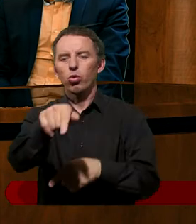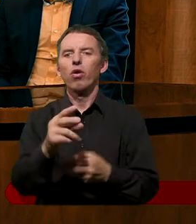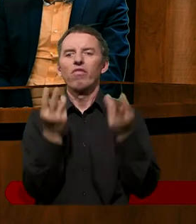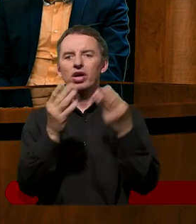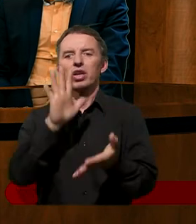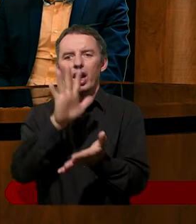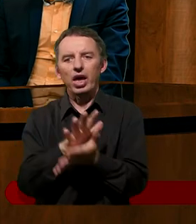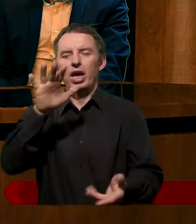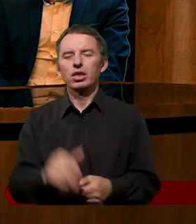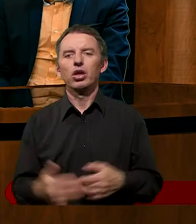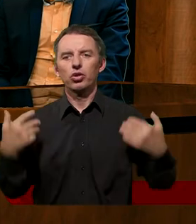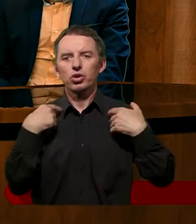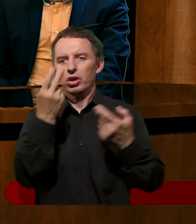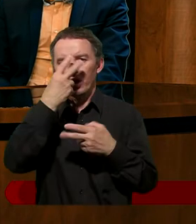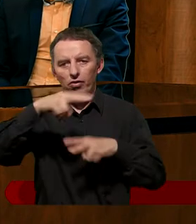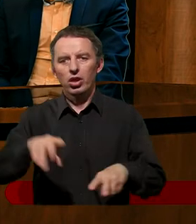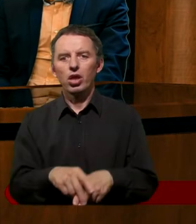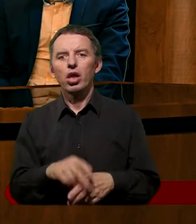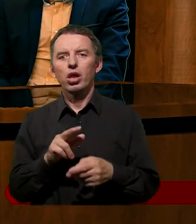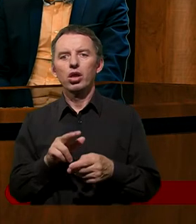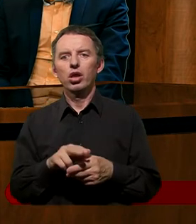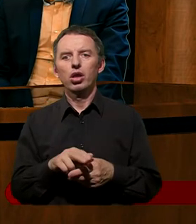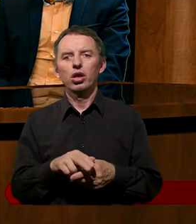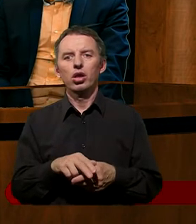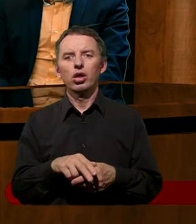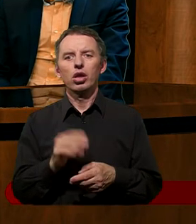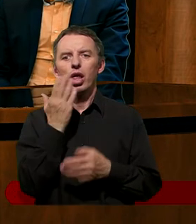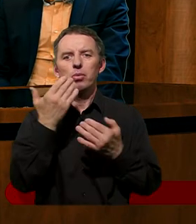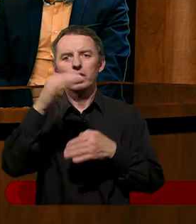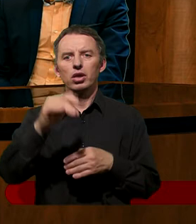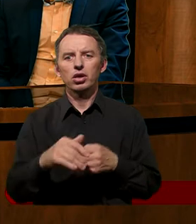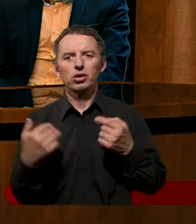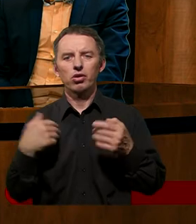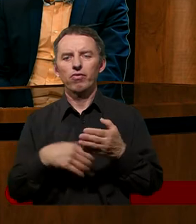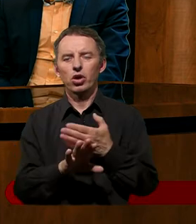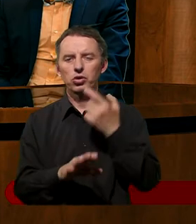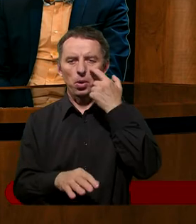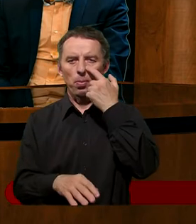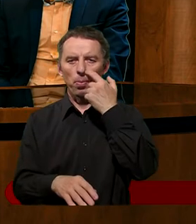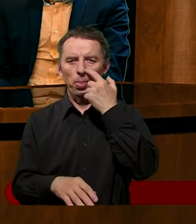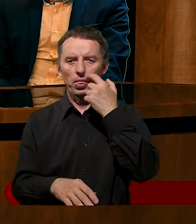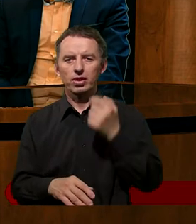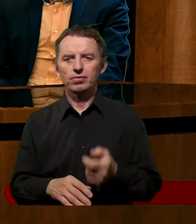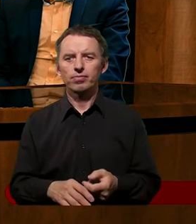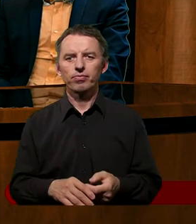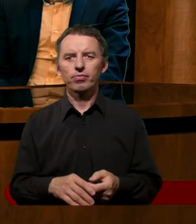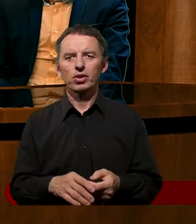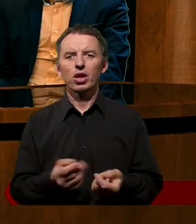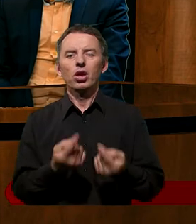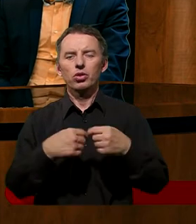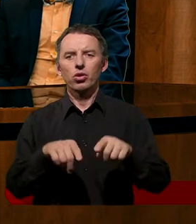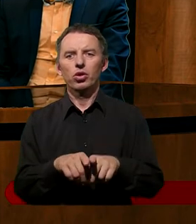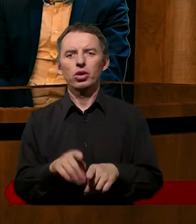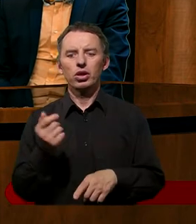charakter. No niestety też tego nie widzą, bo na koniec jest wyszedłszy, naradzają się jakby go zgładzić. Czyli ewidentnie widać, oni nie